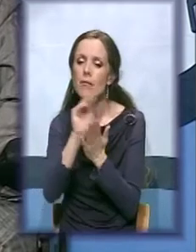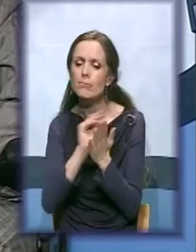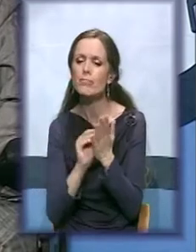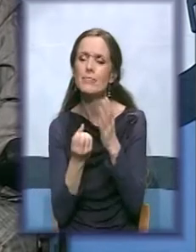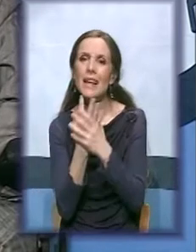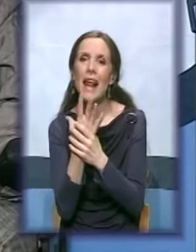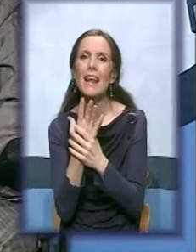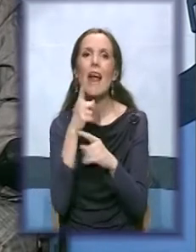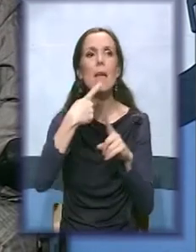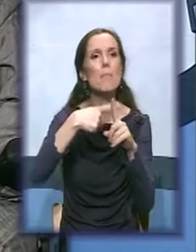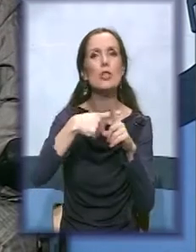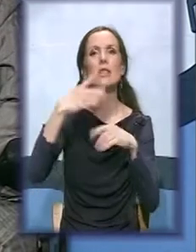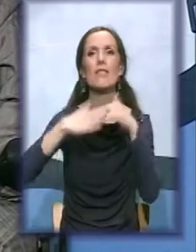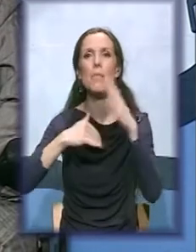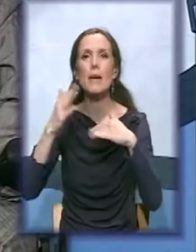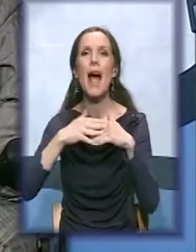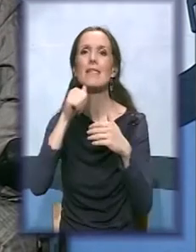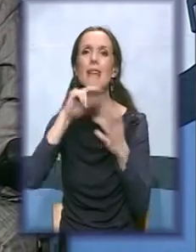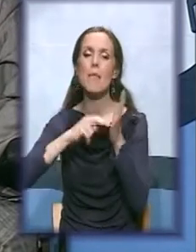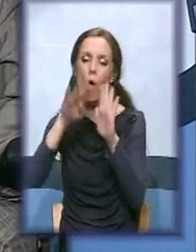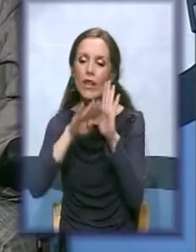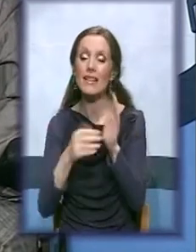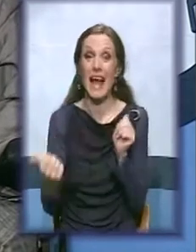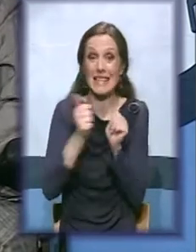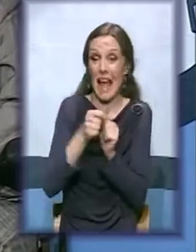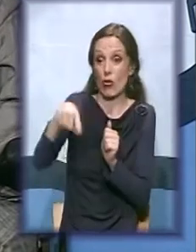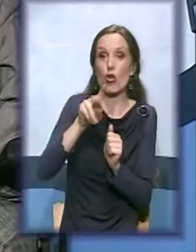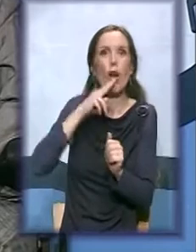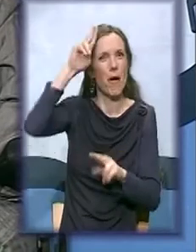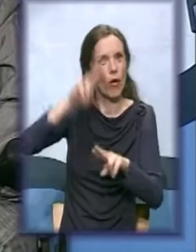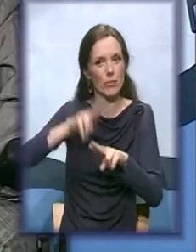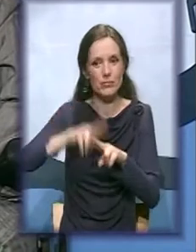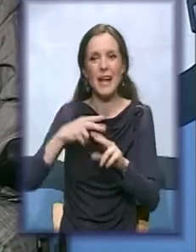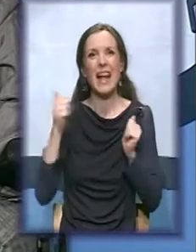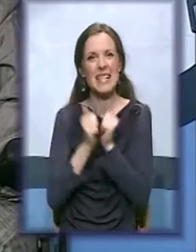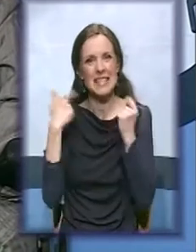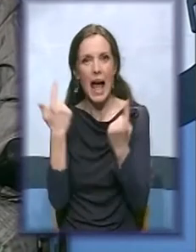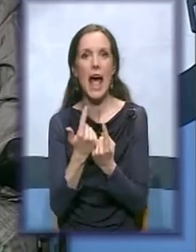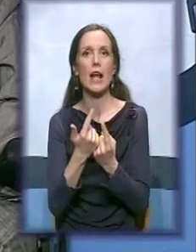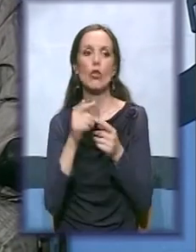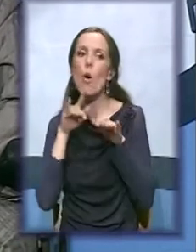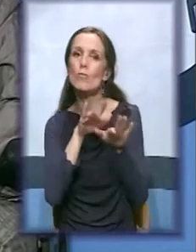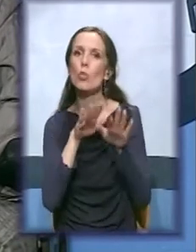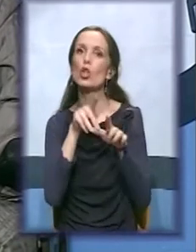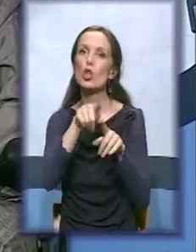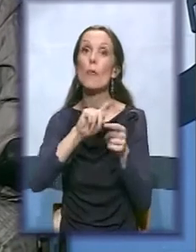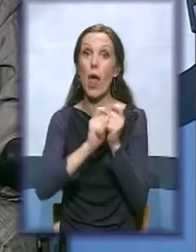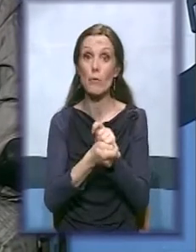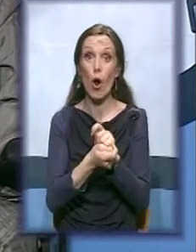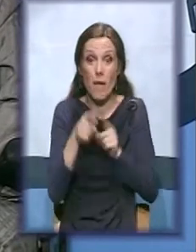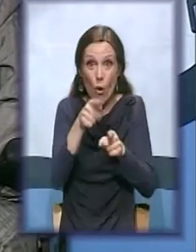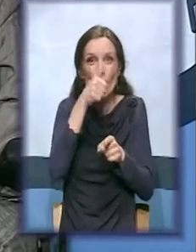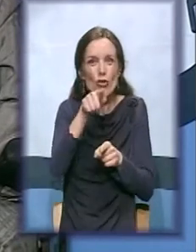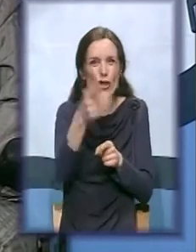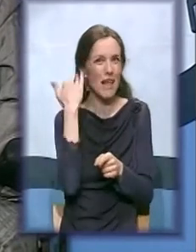i politike zajedno sa donosiocima odluka da utičemo na tu promenu upravo ovoga o čemu ste vije